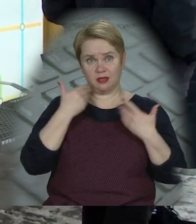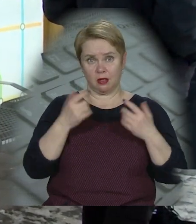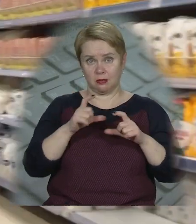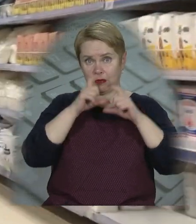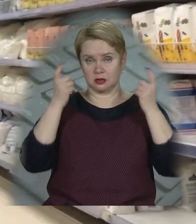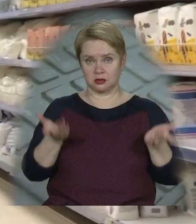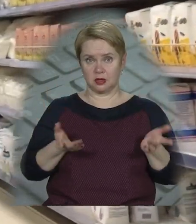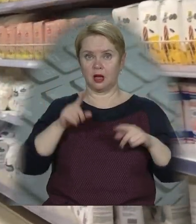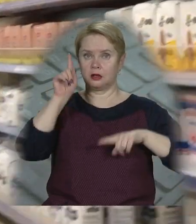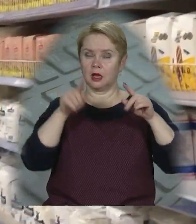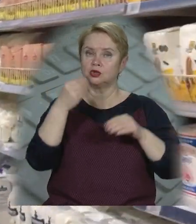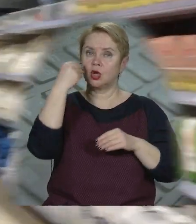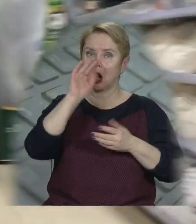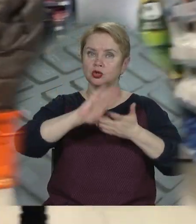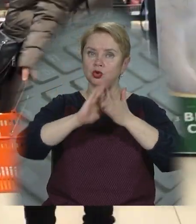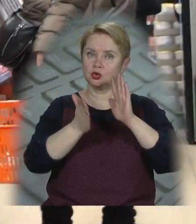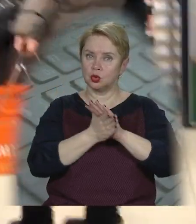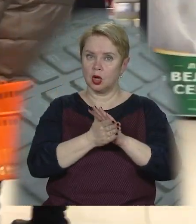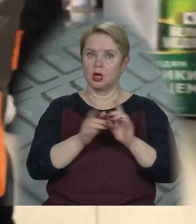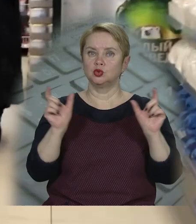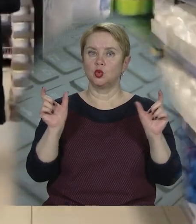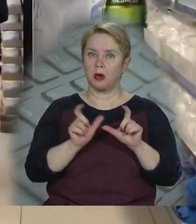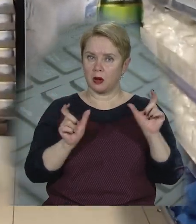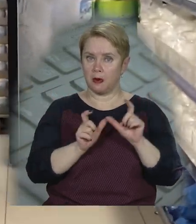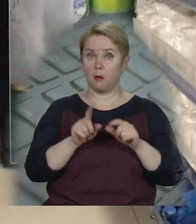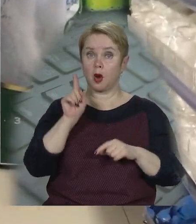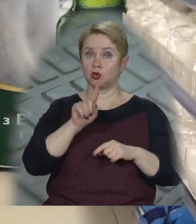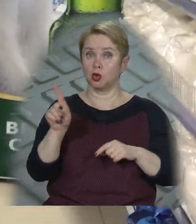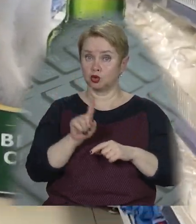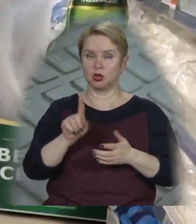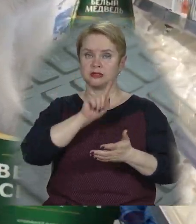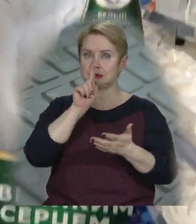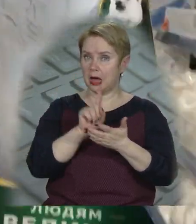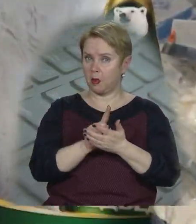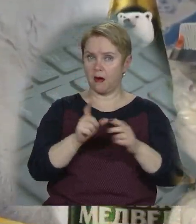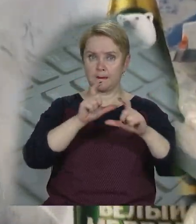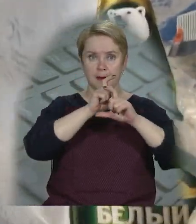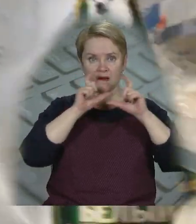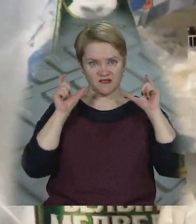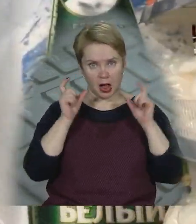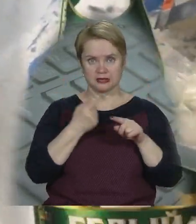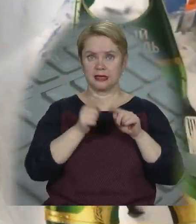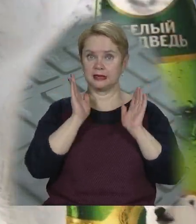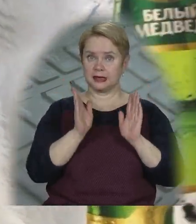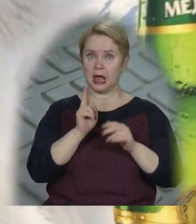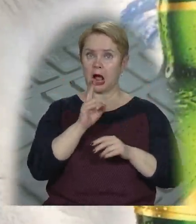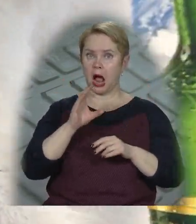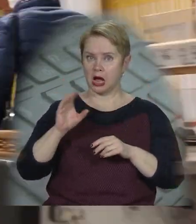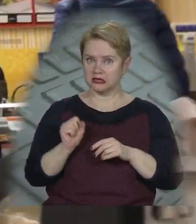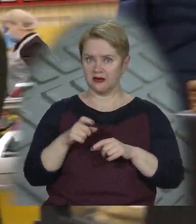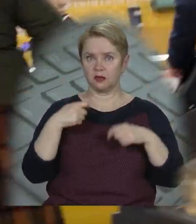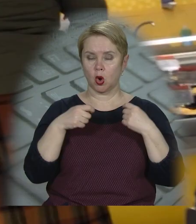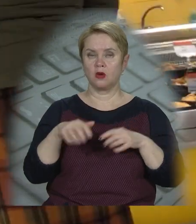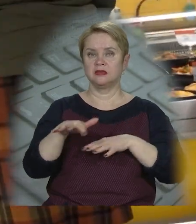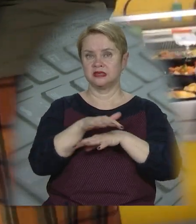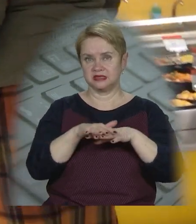одягати маску. Дещо краща ситуація у супермаркетах. Попри те, що зобов'язують надягати пов'язки тільки на касі,